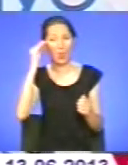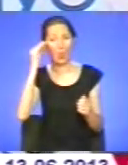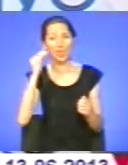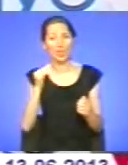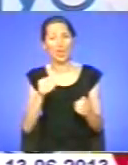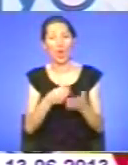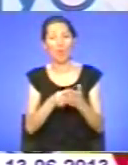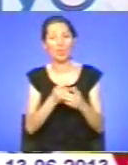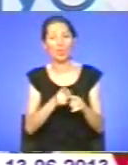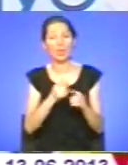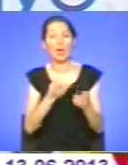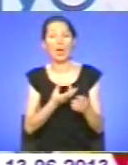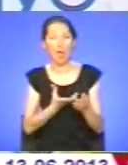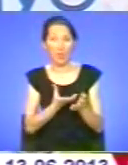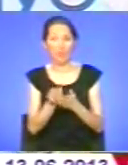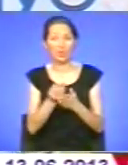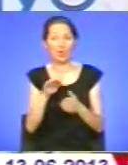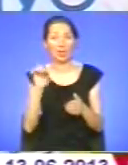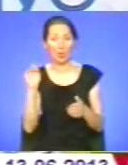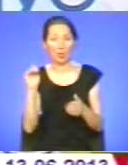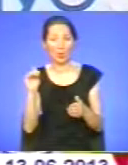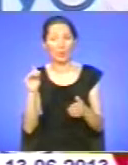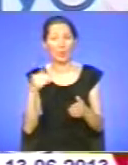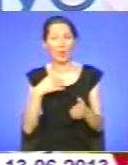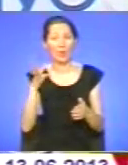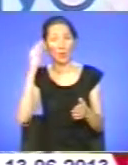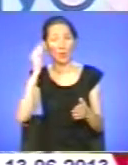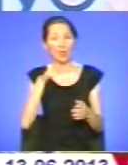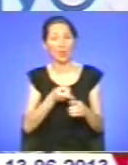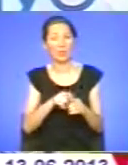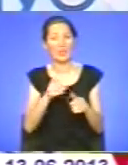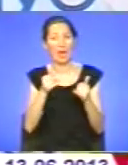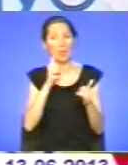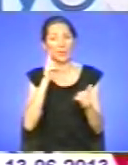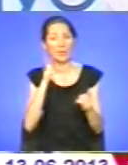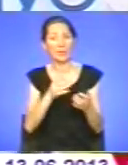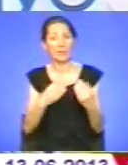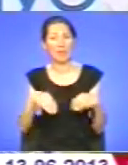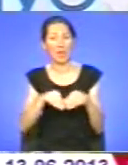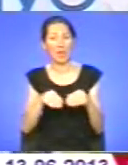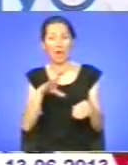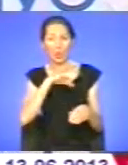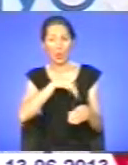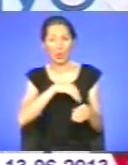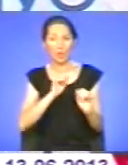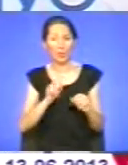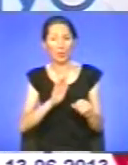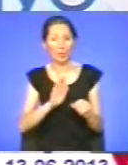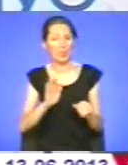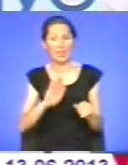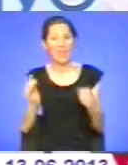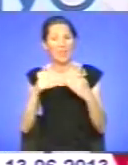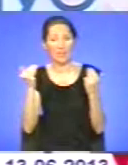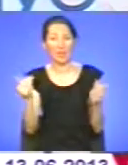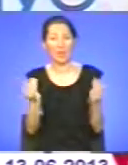кредит для молодих сімей. Зрозуміло, що доходи можуть бути не такі великі, можуть бути доходи взагалі мізерні,